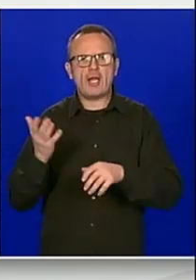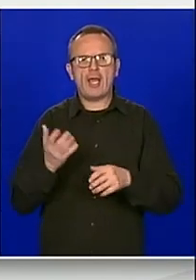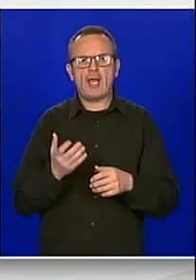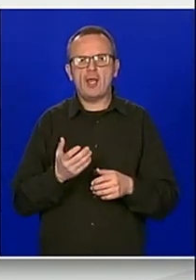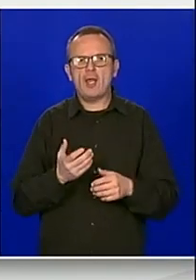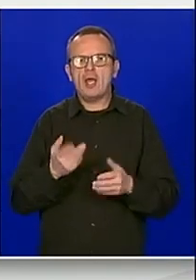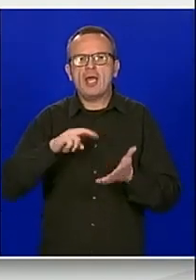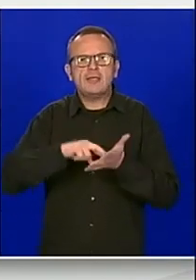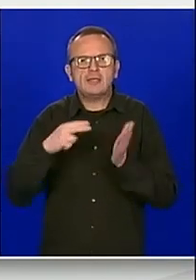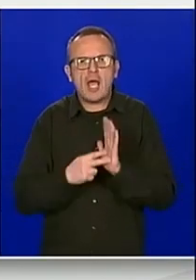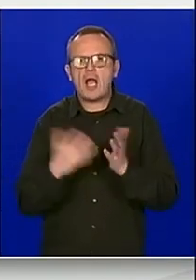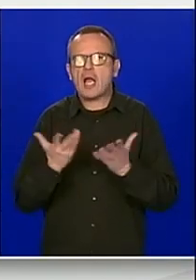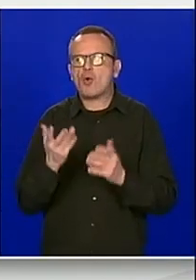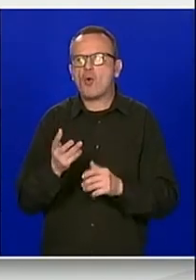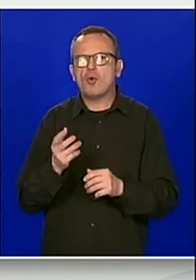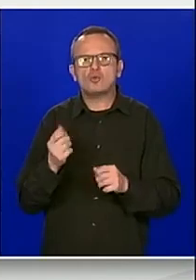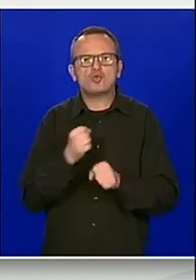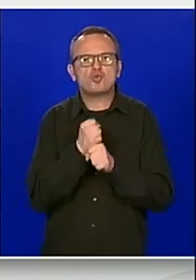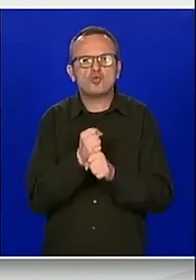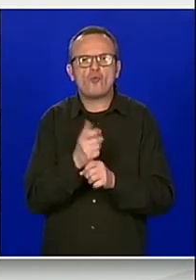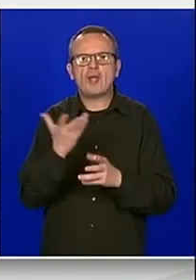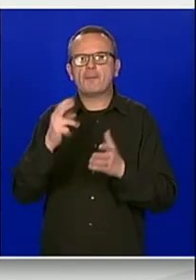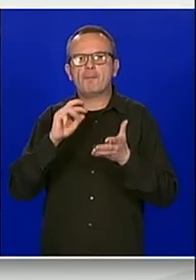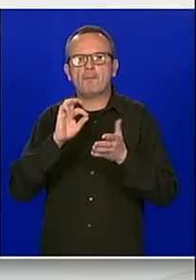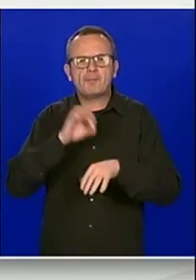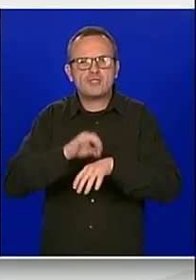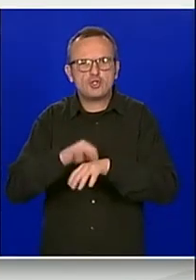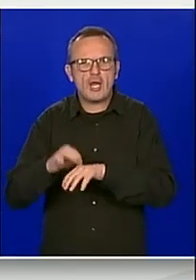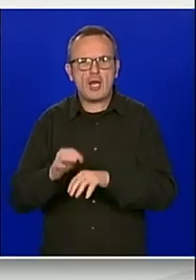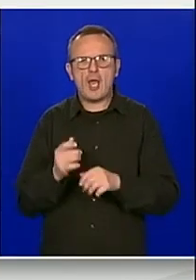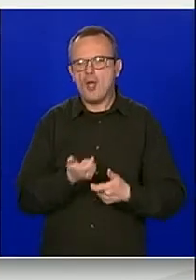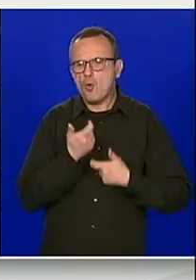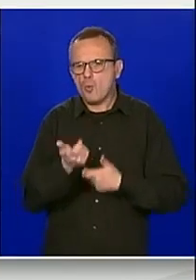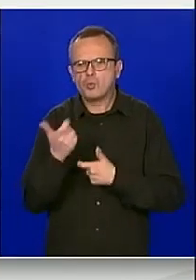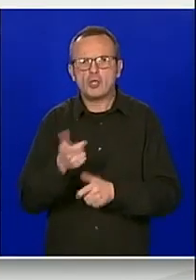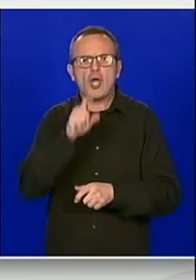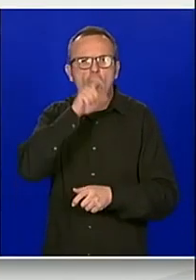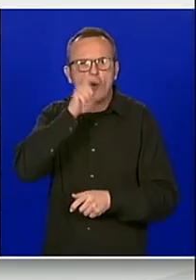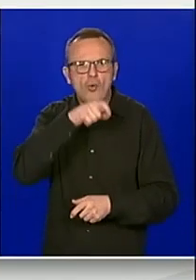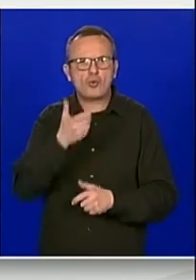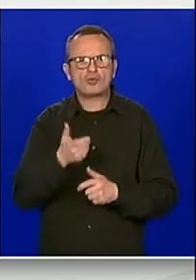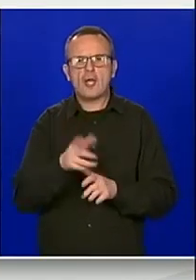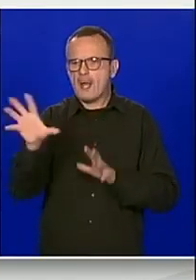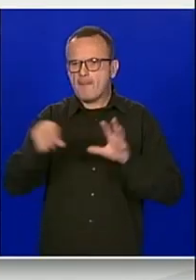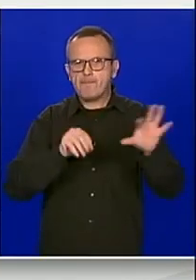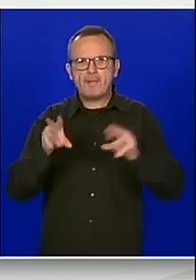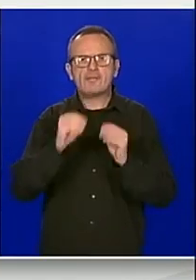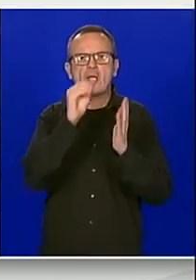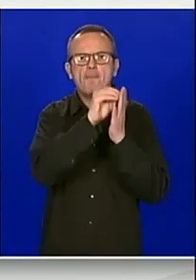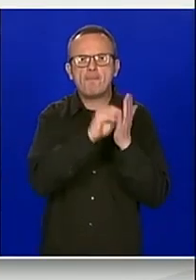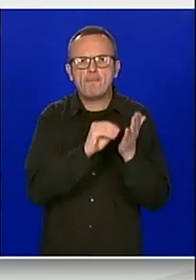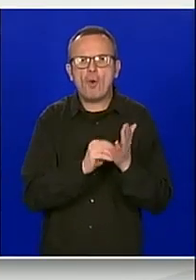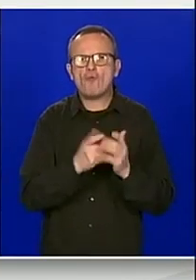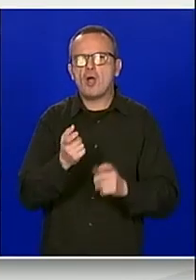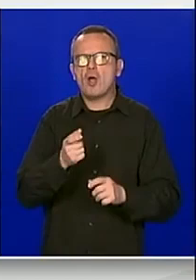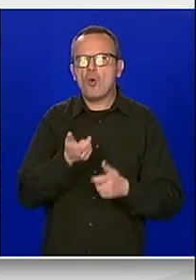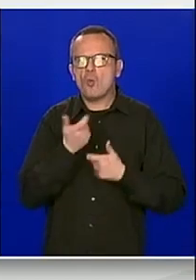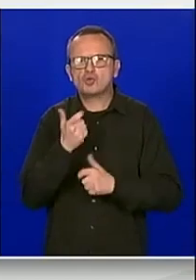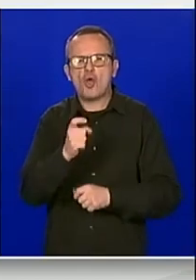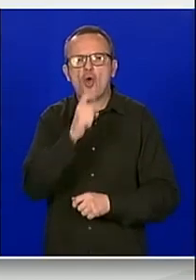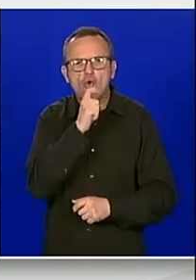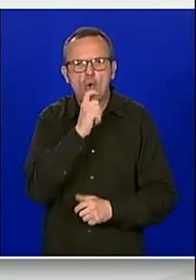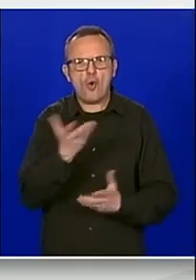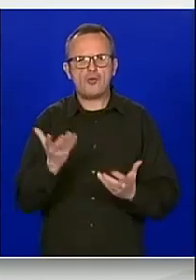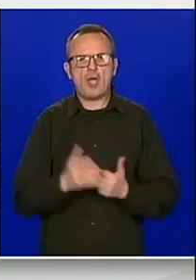način držanja pčela i korištenje paše, uzgoj peradi, prikupljanje podataka o uzgojnoj vrijednosti konja, nadležno tijelo,